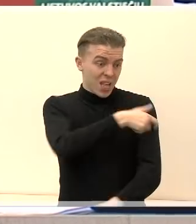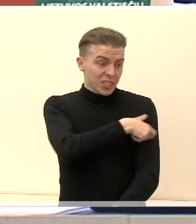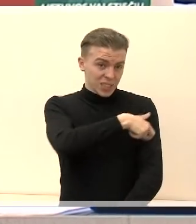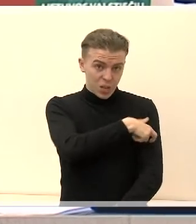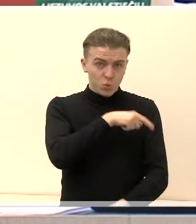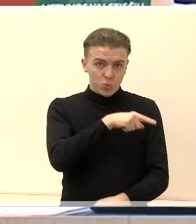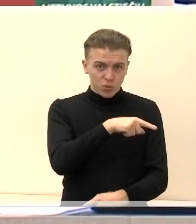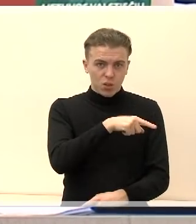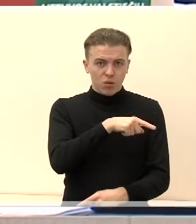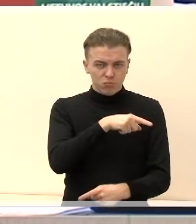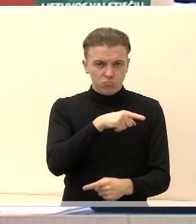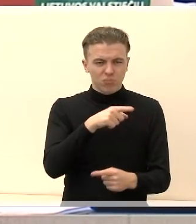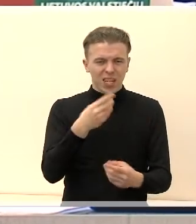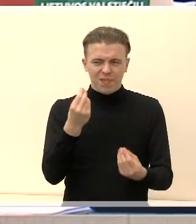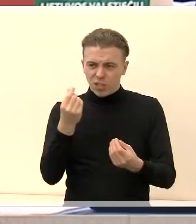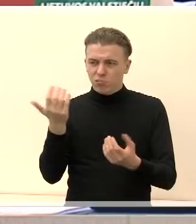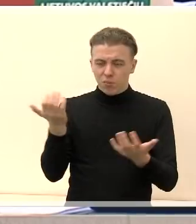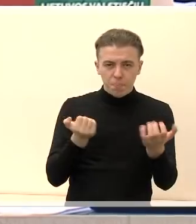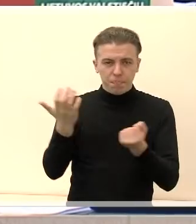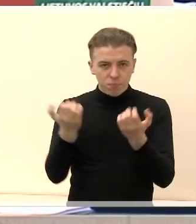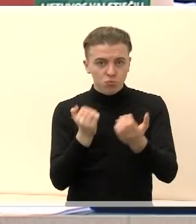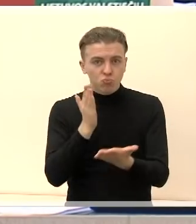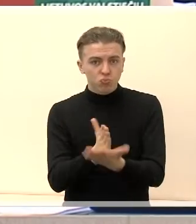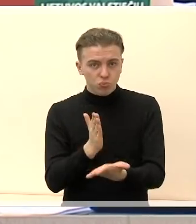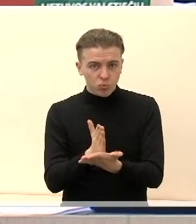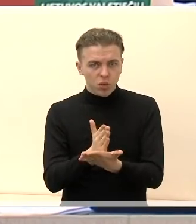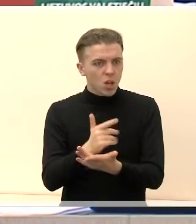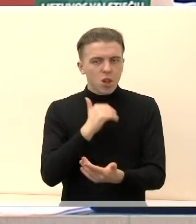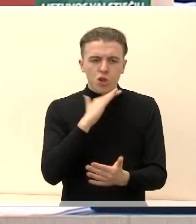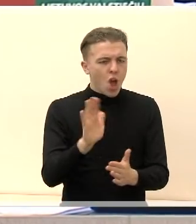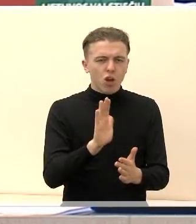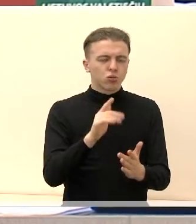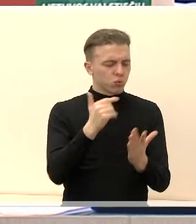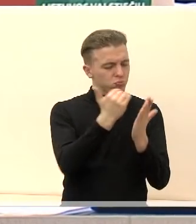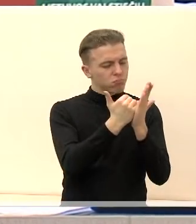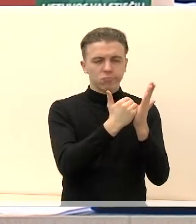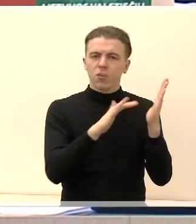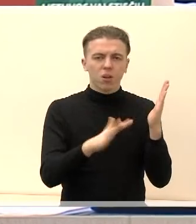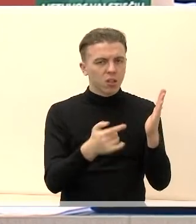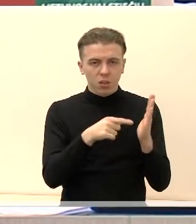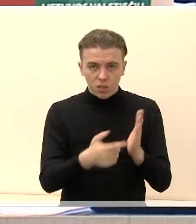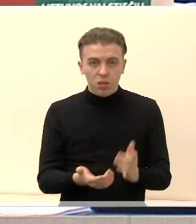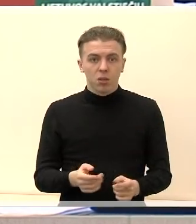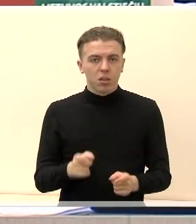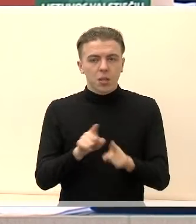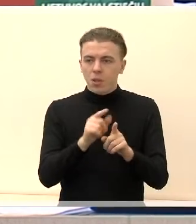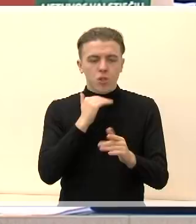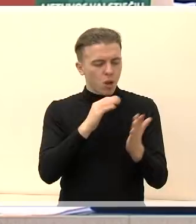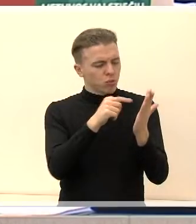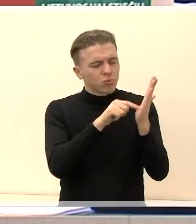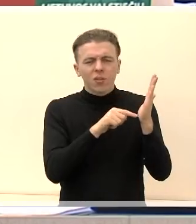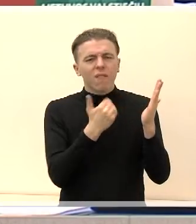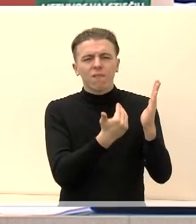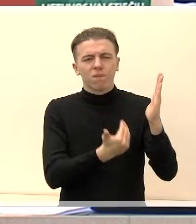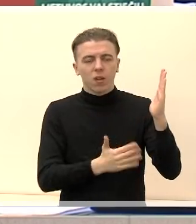turbūt, protegavimas ir investicijų pritraukimas dėl neiškių kriterijų, turbūt vėlgi aiškių dėl kurių. Taip